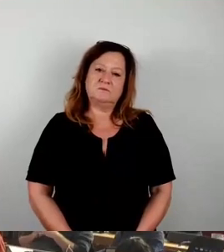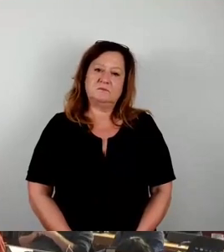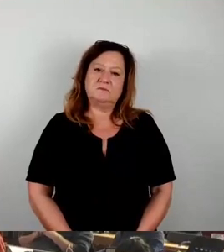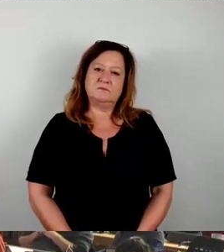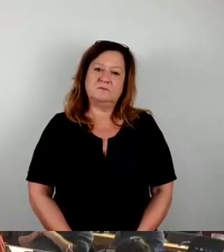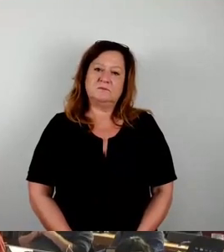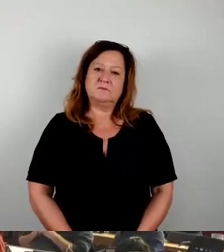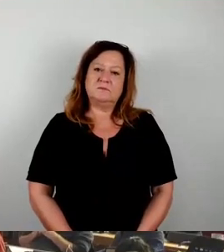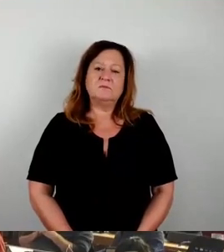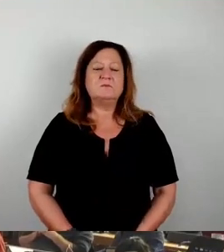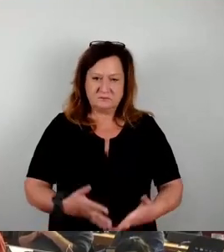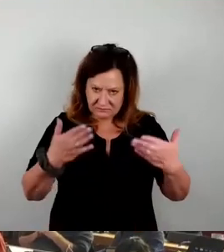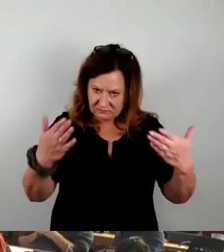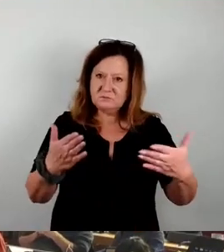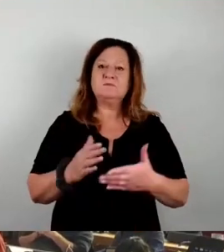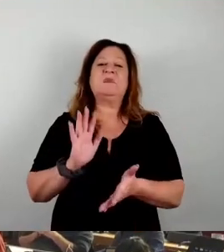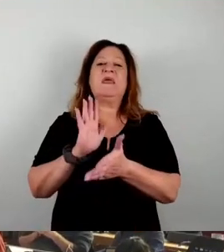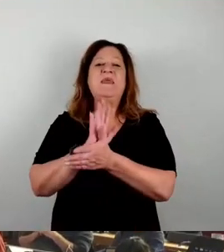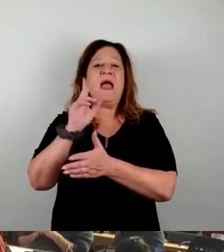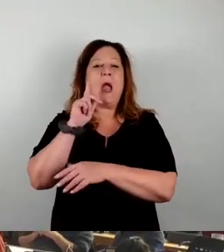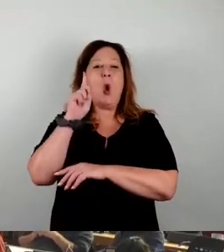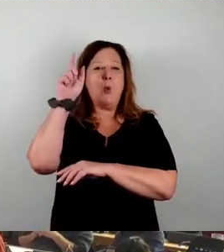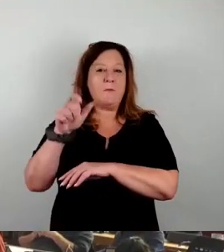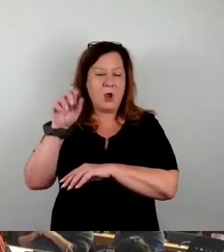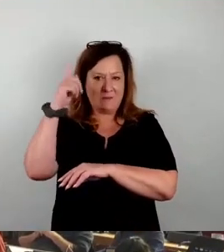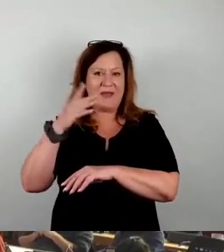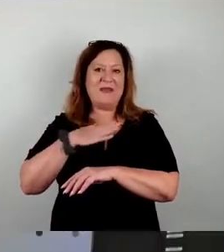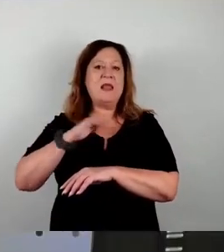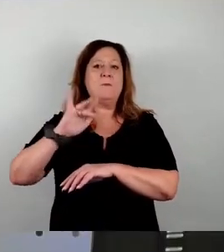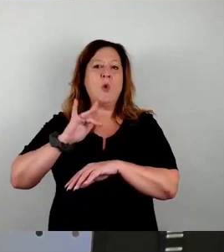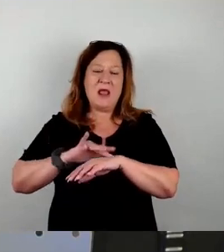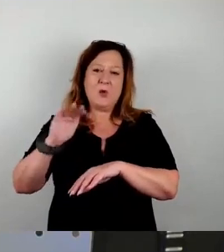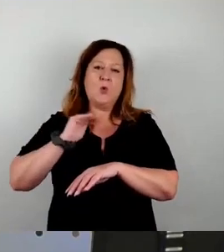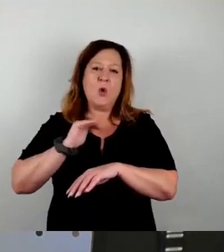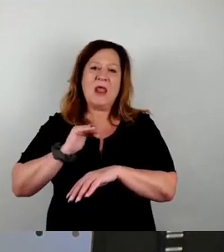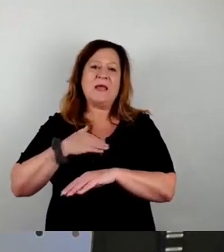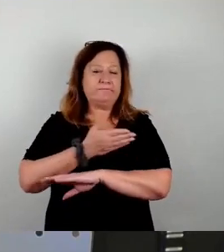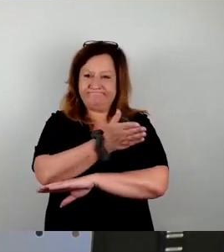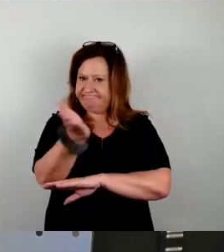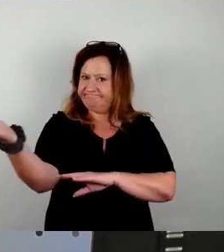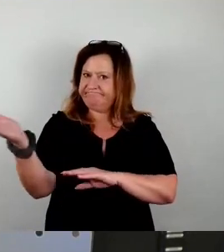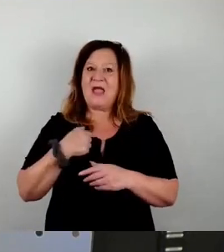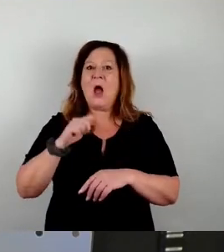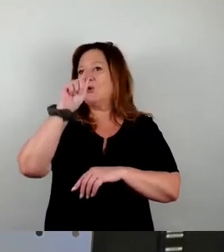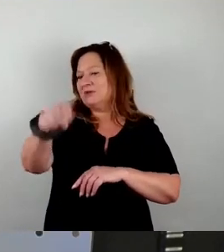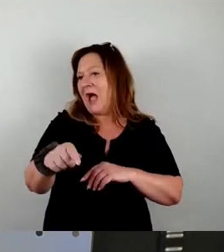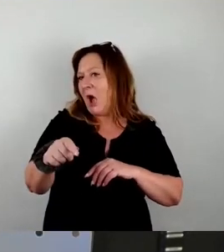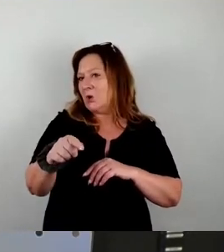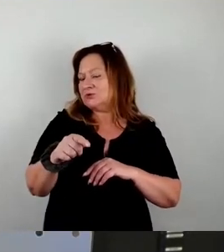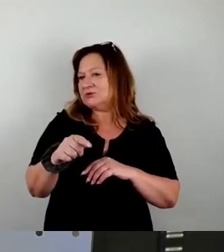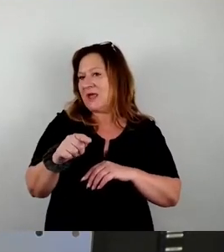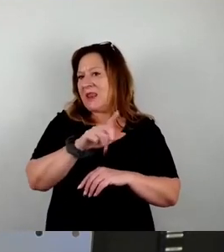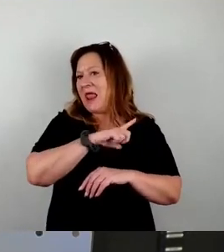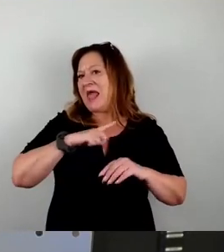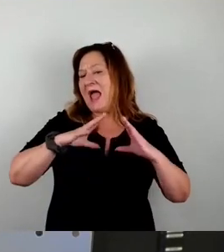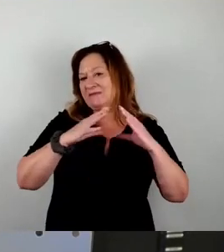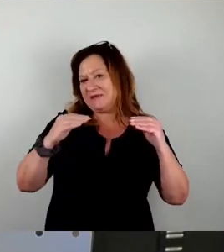Sehr geehrter Herr Oberbürgermeister, liebe Kolleginnen und Kollegen, liebe Menschen im Saal und draußen im Stream, ich hätte ja gedacht, dass